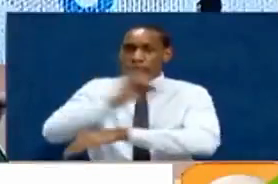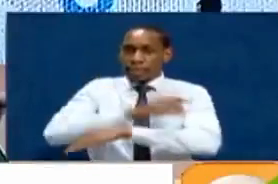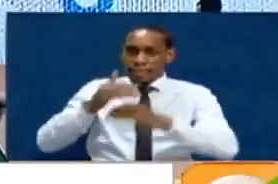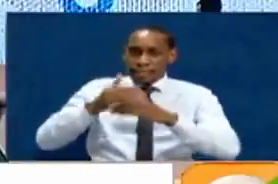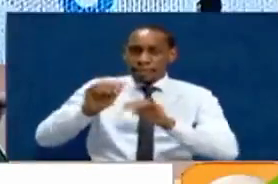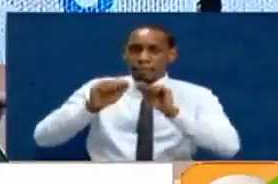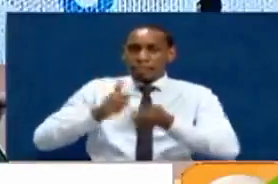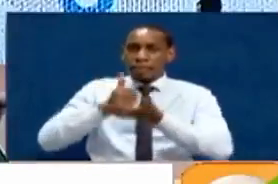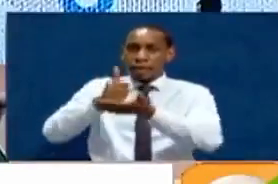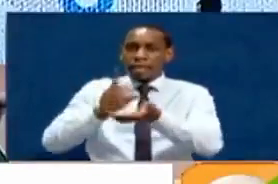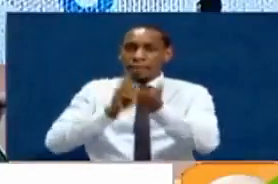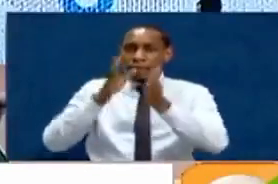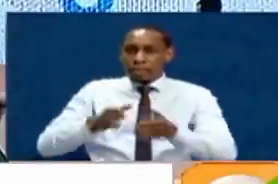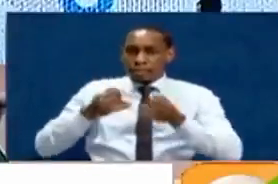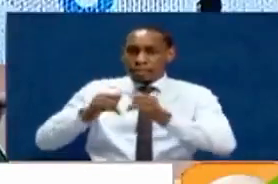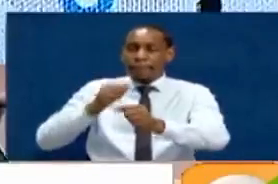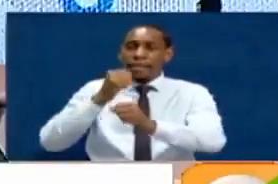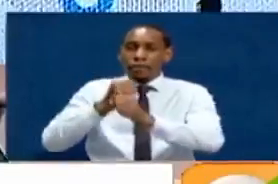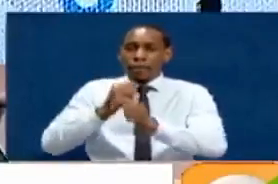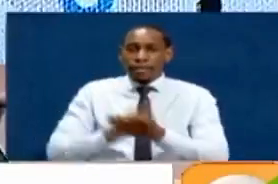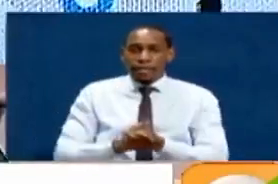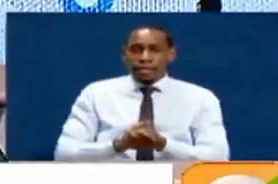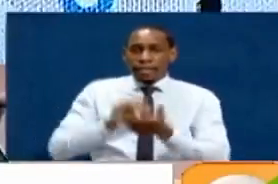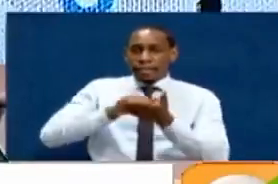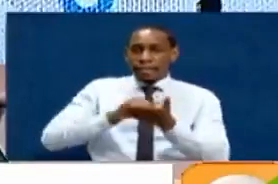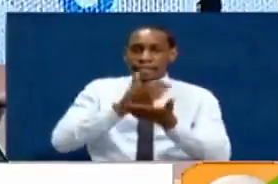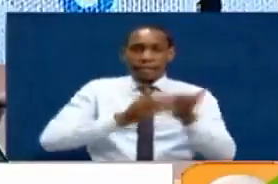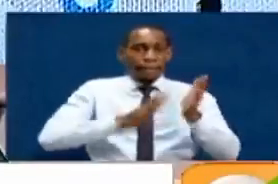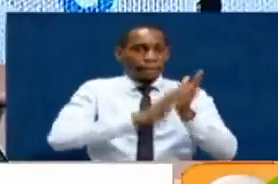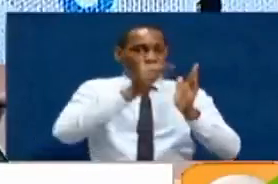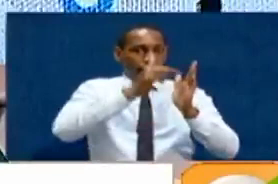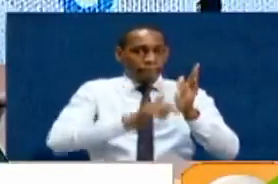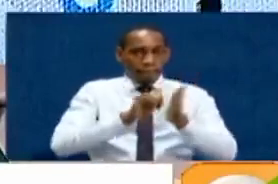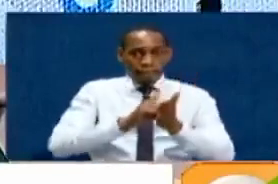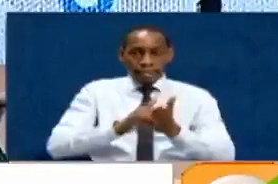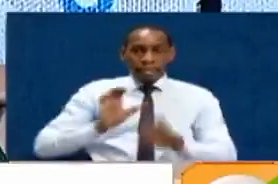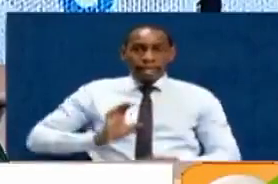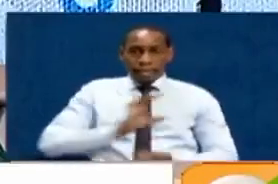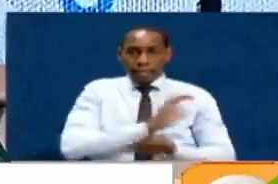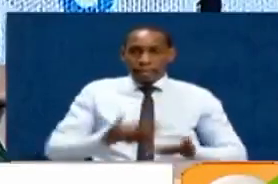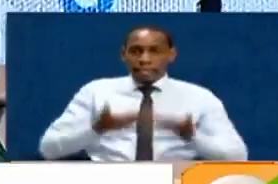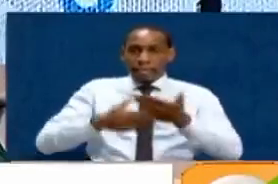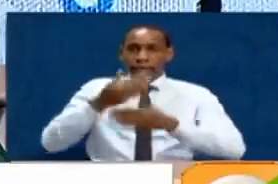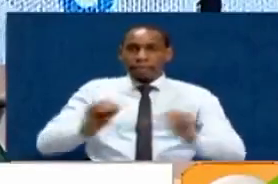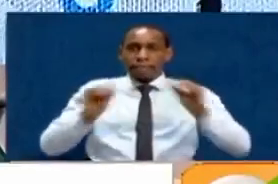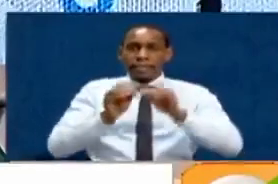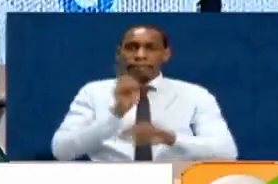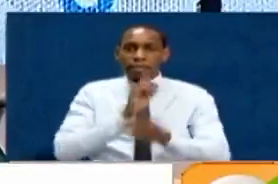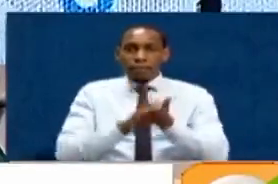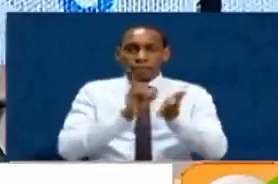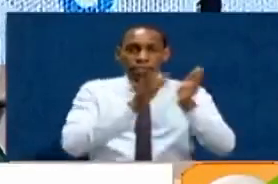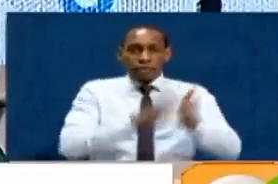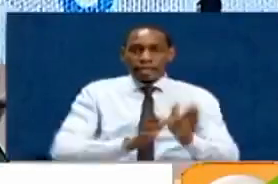ilikuwa saidi ya madaktari kutekeleza kazi zao. Haya kioni baadhe ya mpendekezo lootolua na kamati hiyo baadhe ya kutana na madaktari